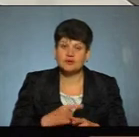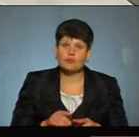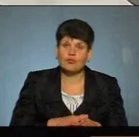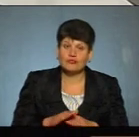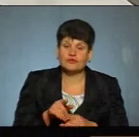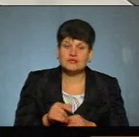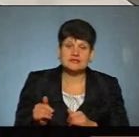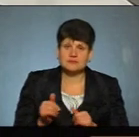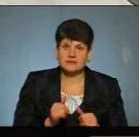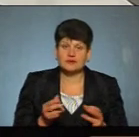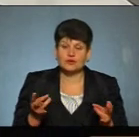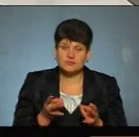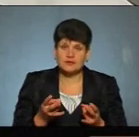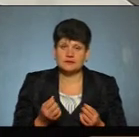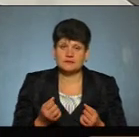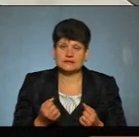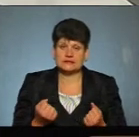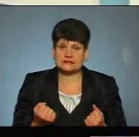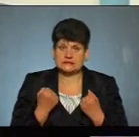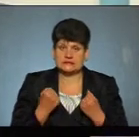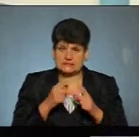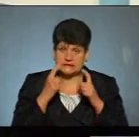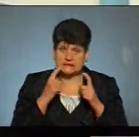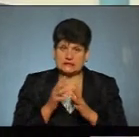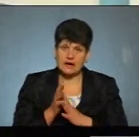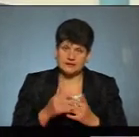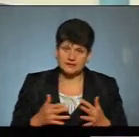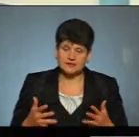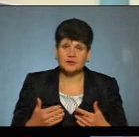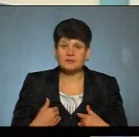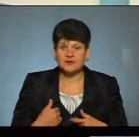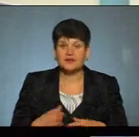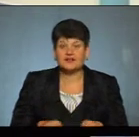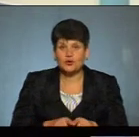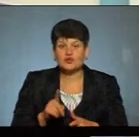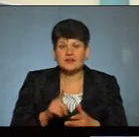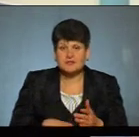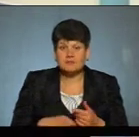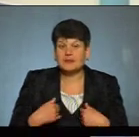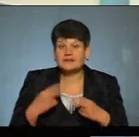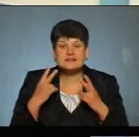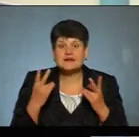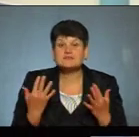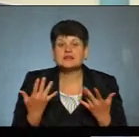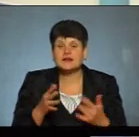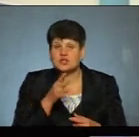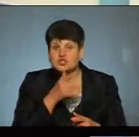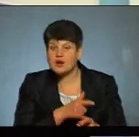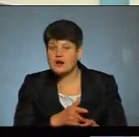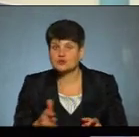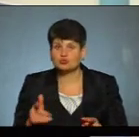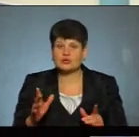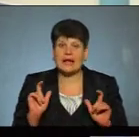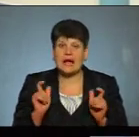необхідними засобами захисними? Так, ми також надію, що достатньо, але ми не знаємо, скільки часу протягне карантин.